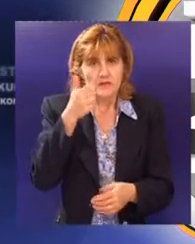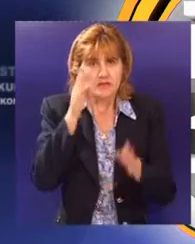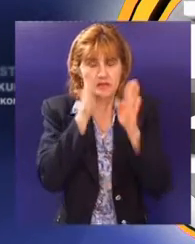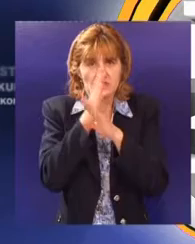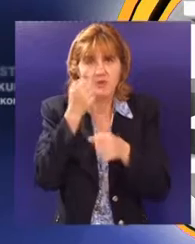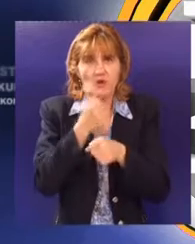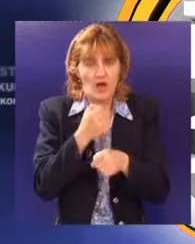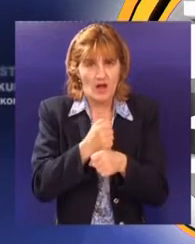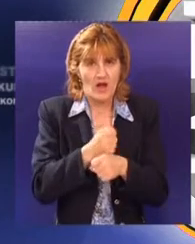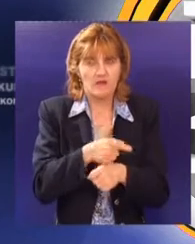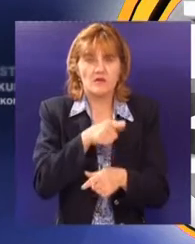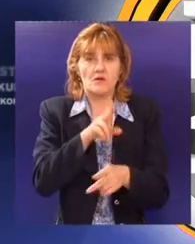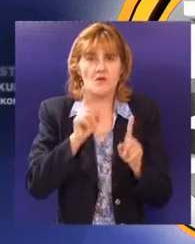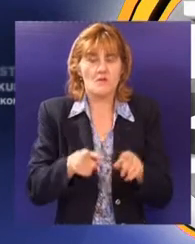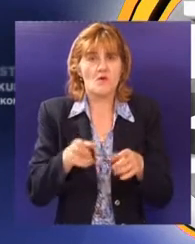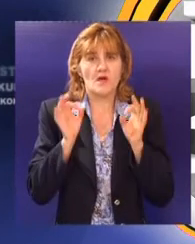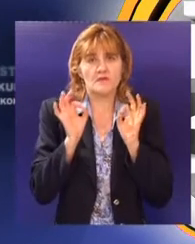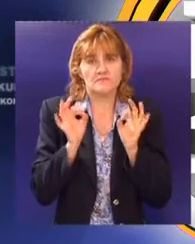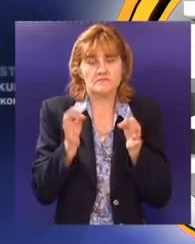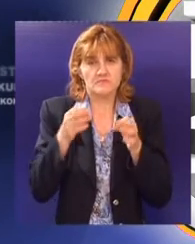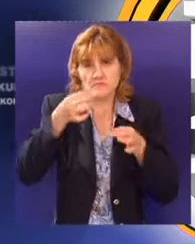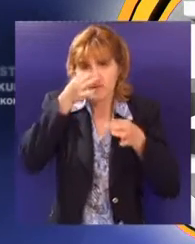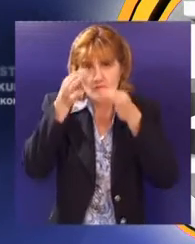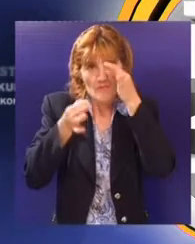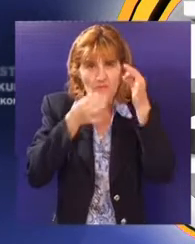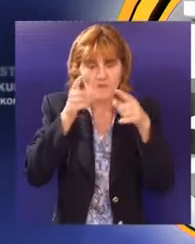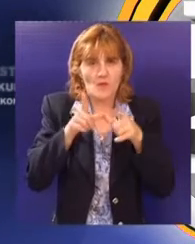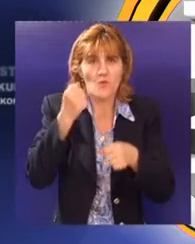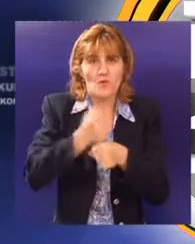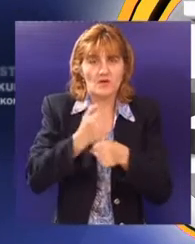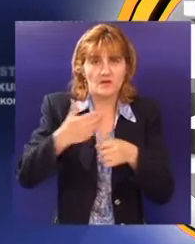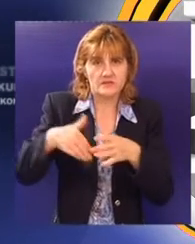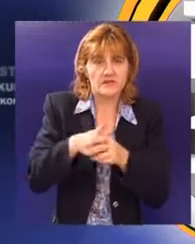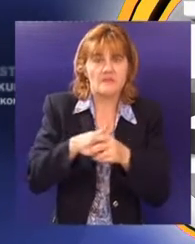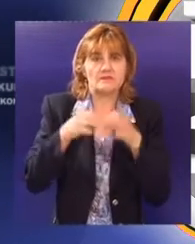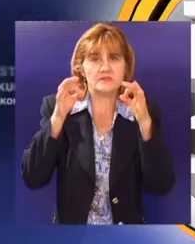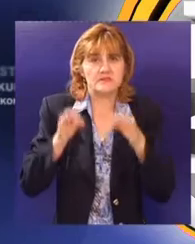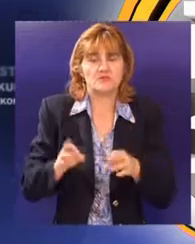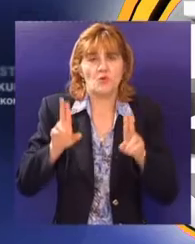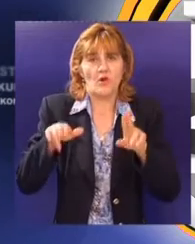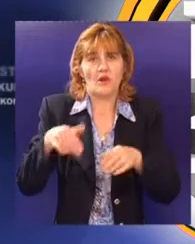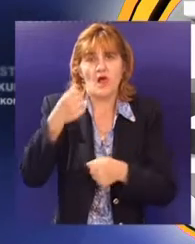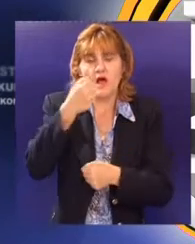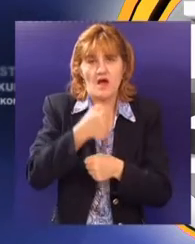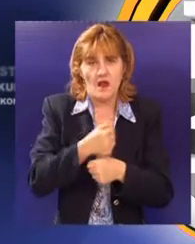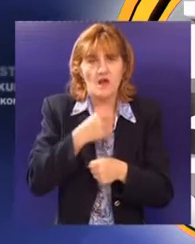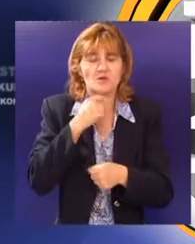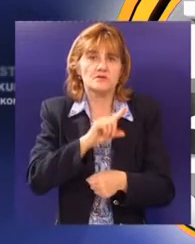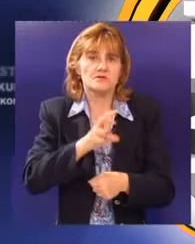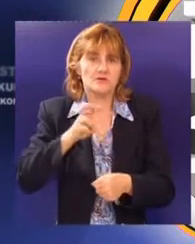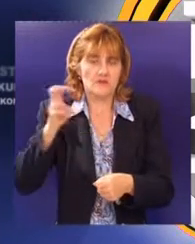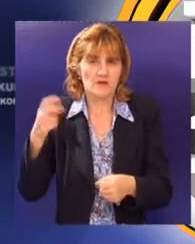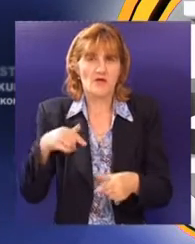vrlo kvaliteten, objedinjeni i stručan način vršiti nadzor i u oblasti radnih odnose i u oblasti bezbednosti i zdravljena radu. Do sadašnje prakse je bila da